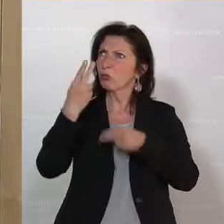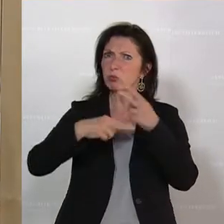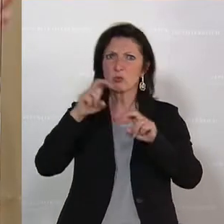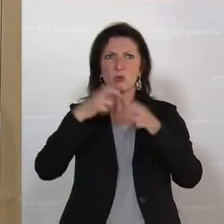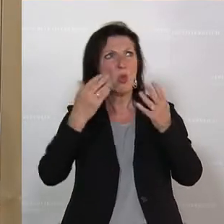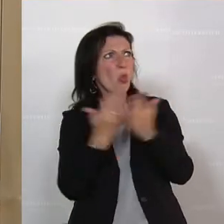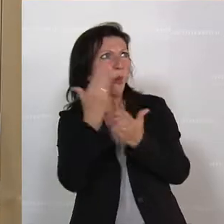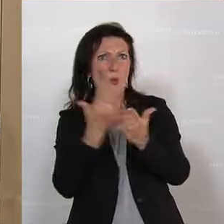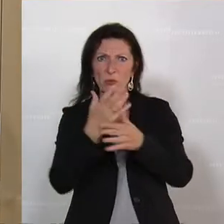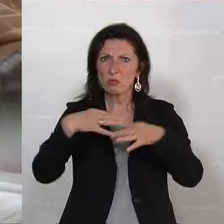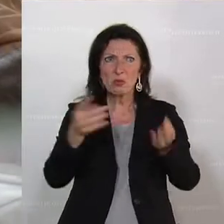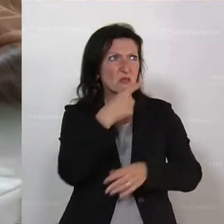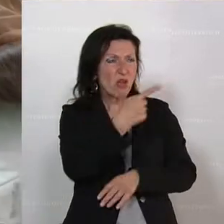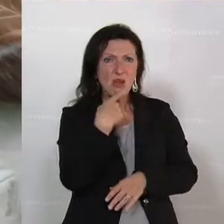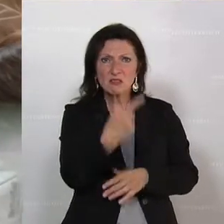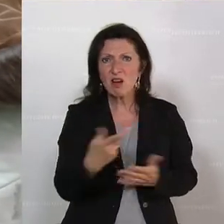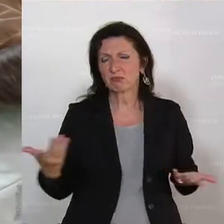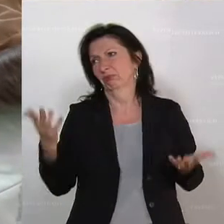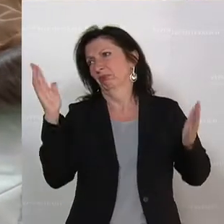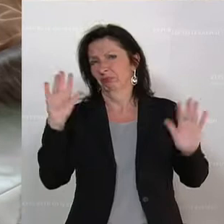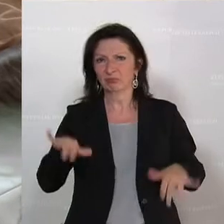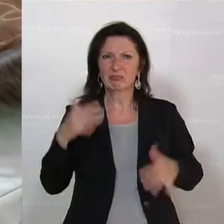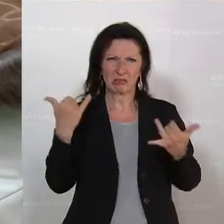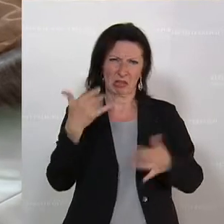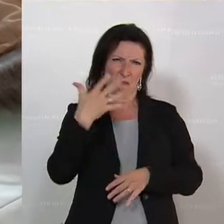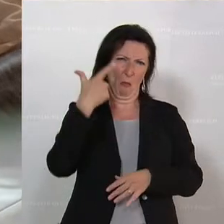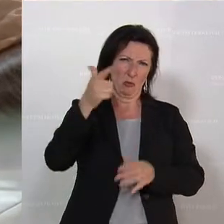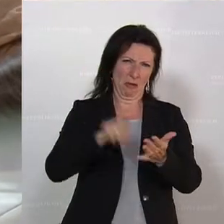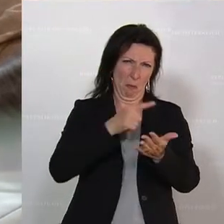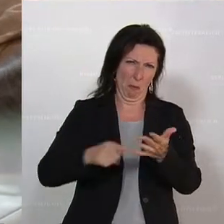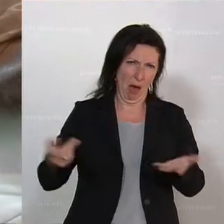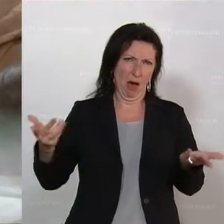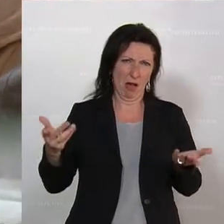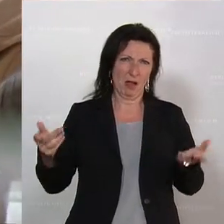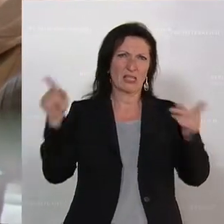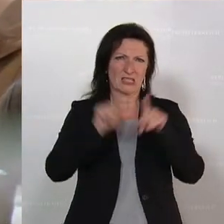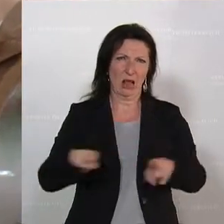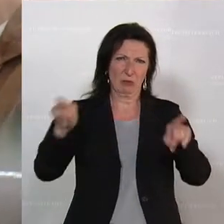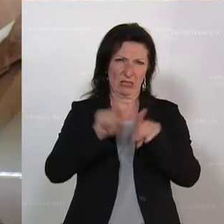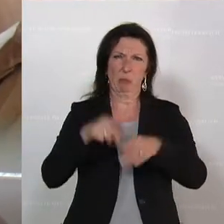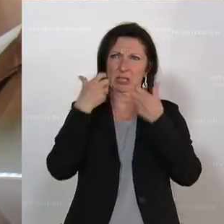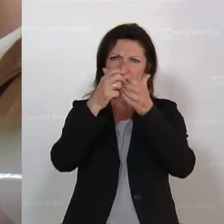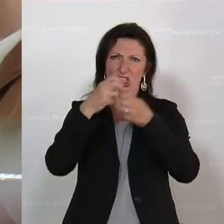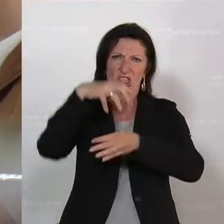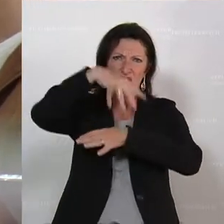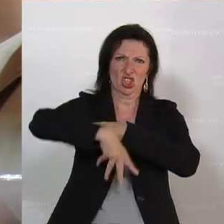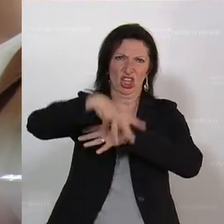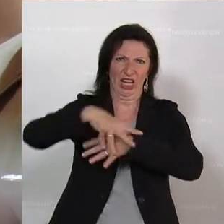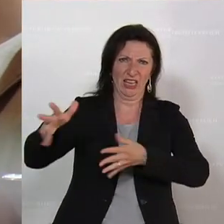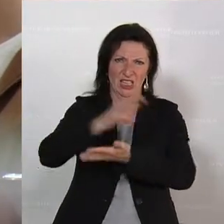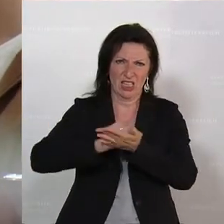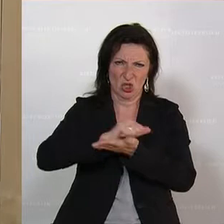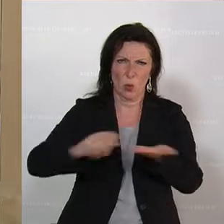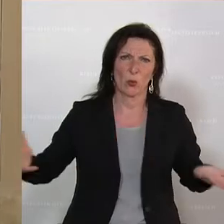Seine Aussagen haben das wieder einmal mehr bewiesen. Wir diskutieren zum 25. Mal die Schreddaffäre und ich möchte die Schreddaffäre kurz